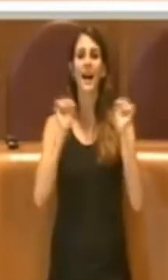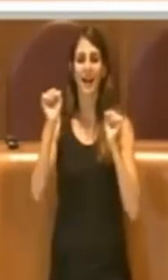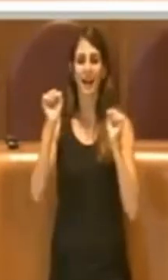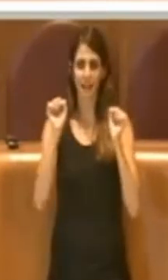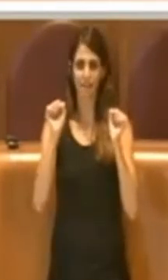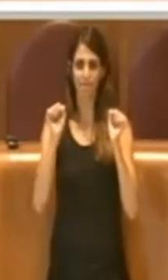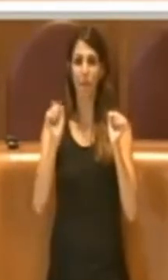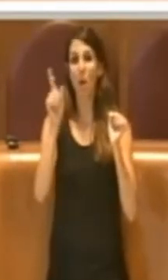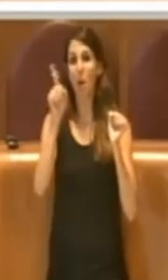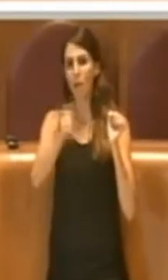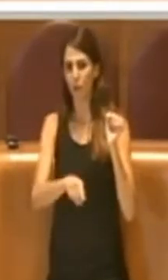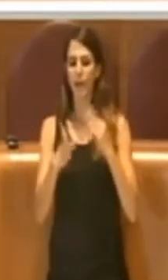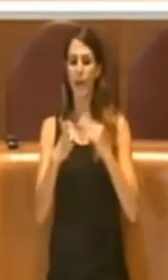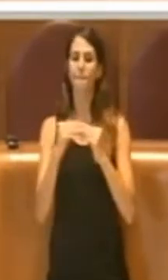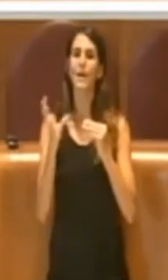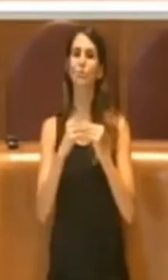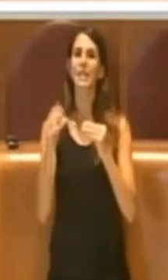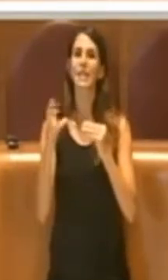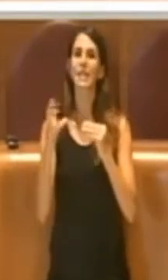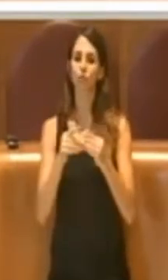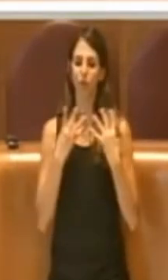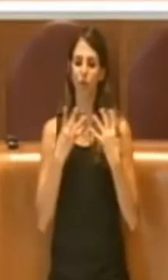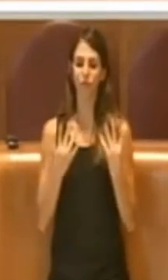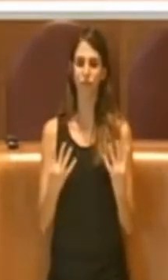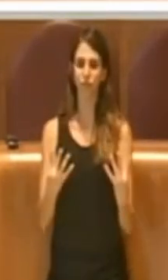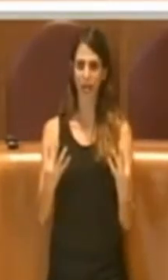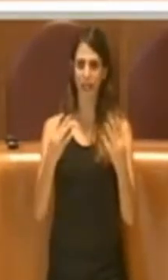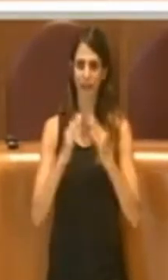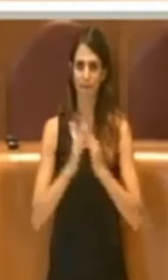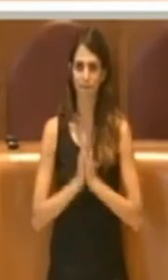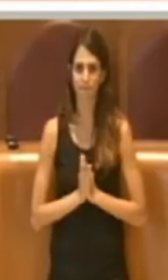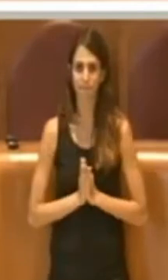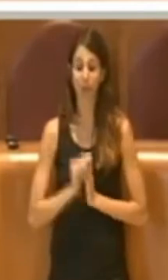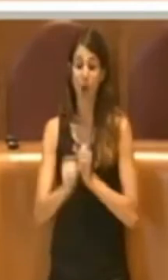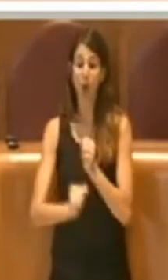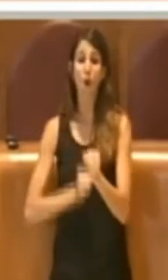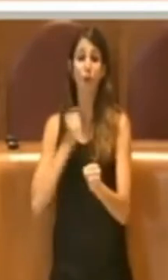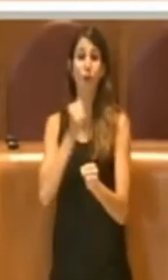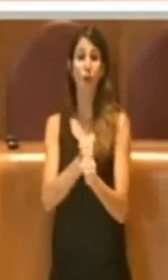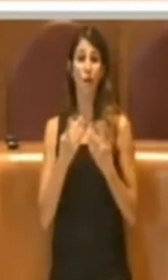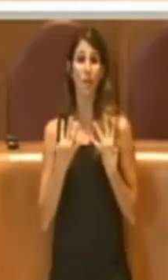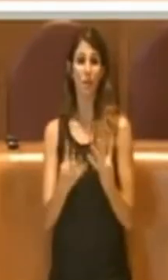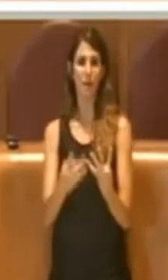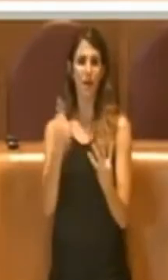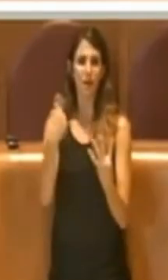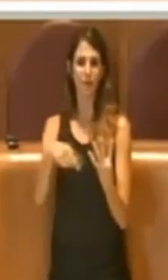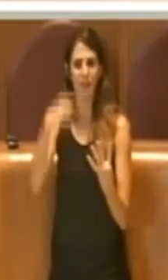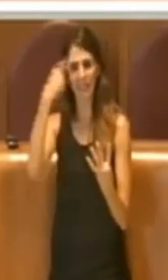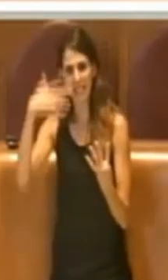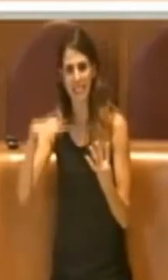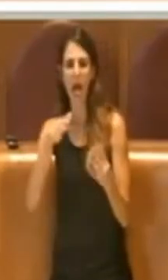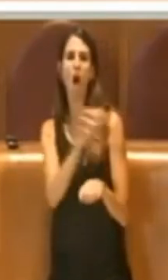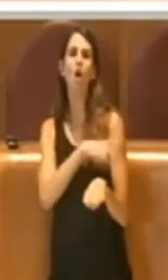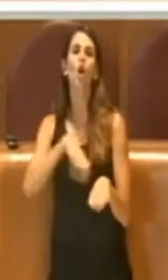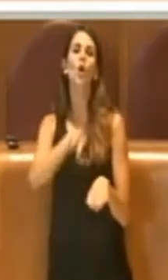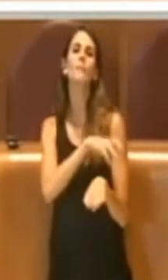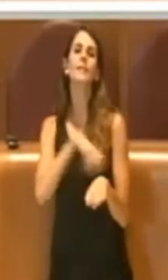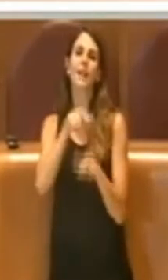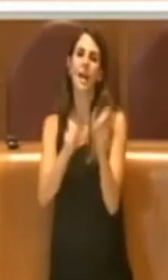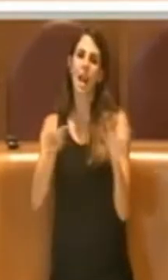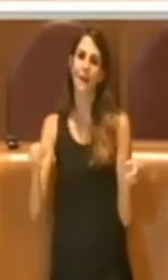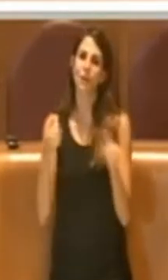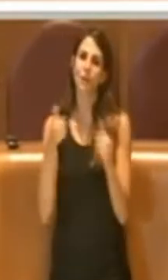circostante. La storia del parco, come sanno i commissari che hanno seguito i lavori in Commissione Ambiente, è una storia